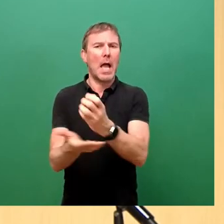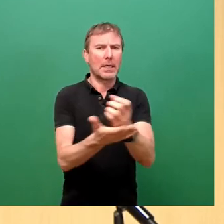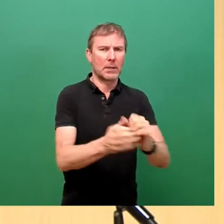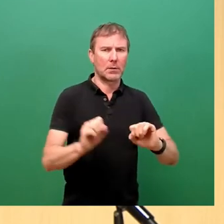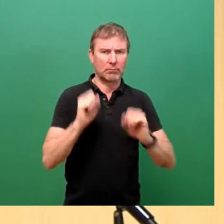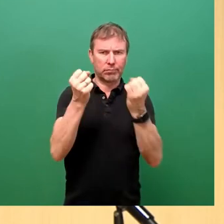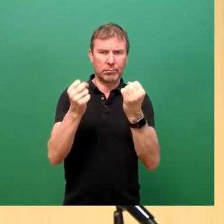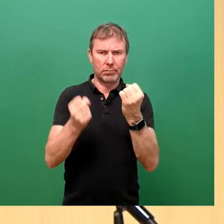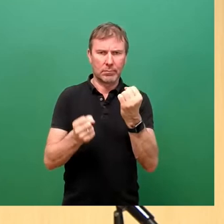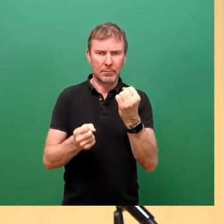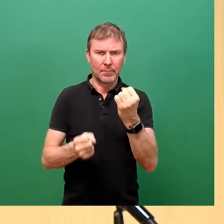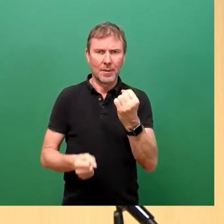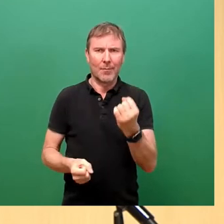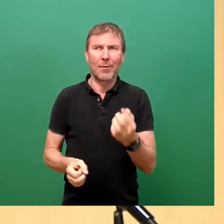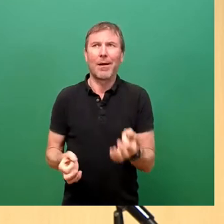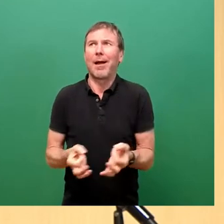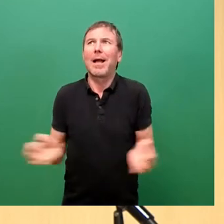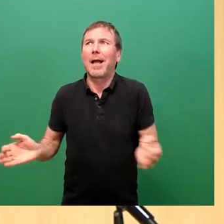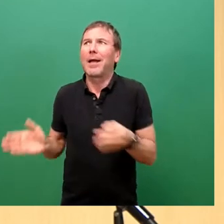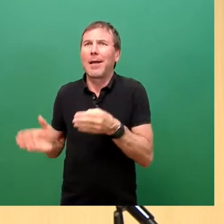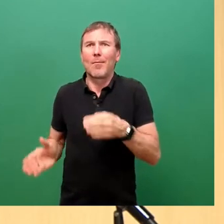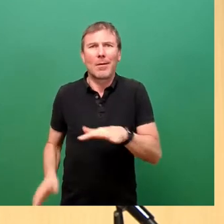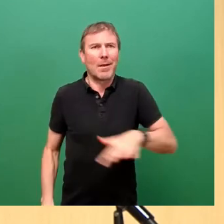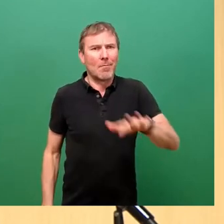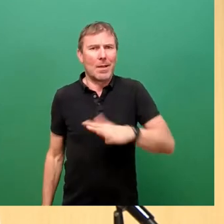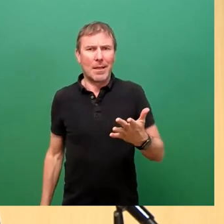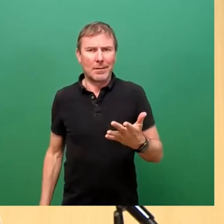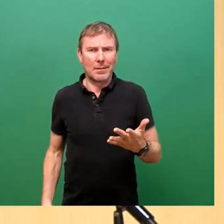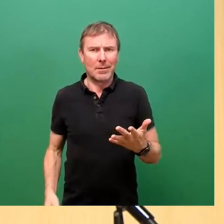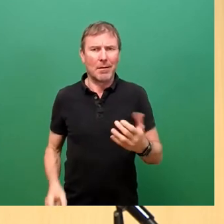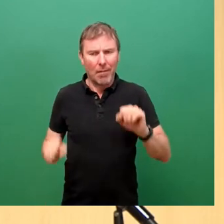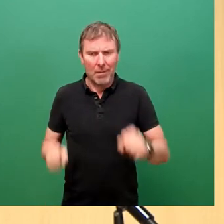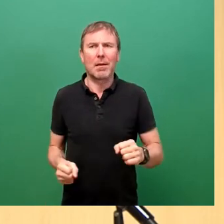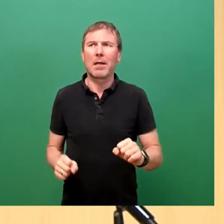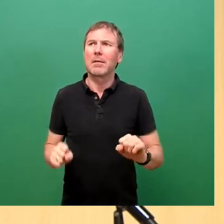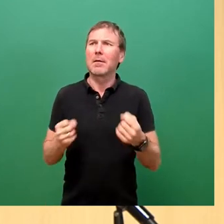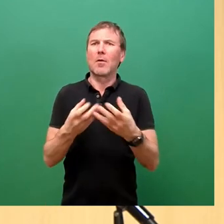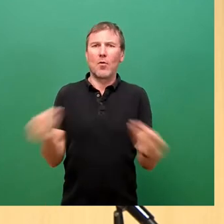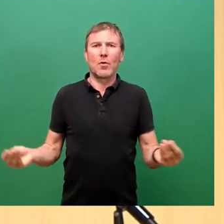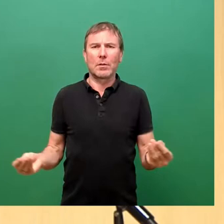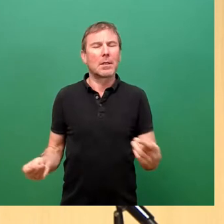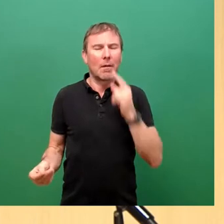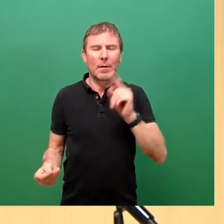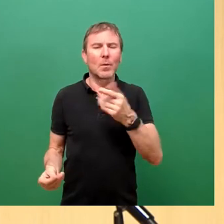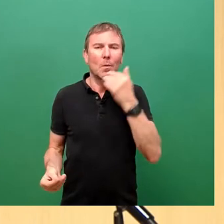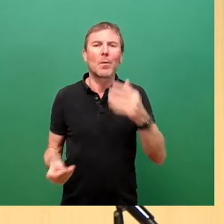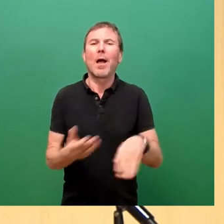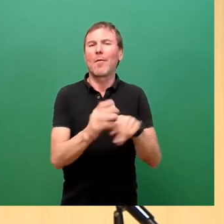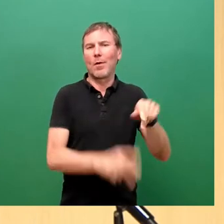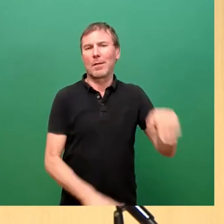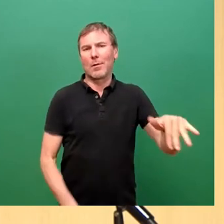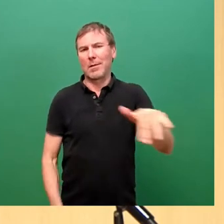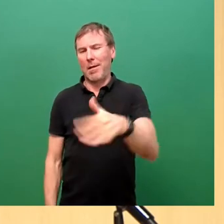Behörde in diesem Land wäre in der Lage, die aktuelle Herausforderung zu meistern, gäbe es nicht die Hilfsorganisation und das